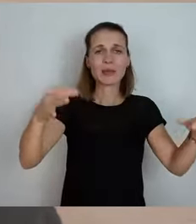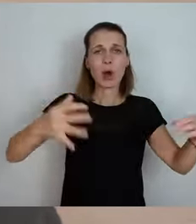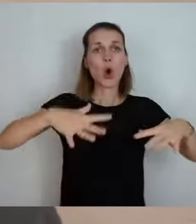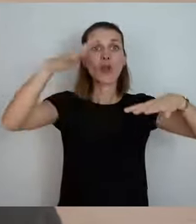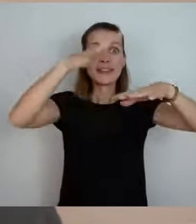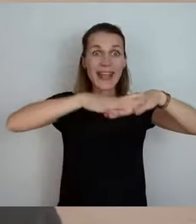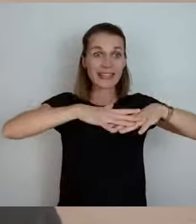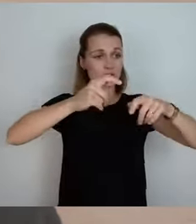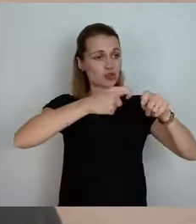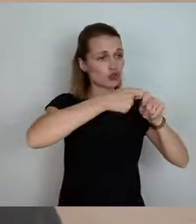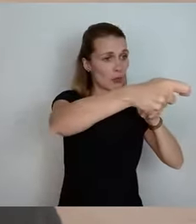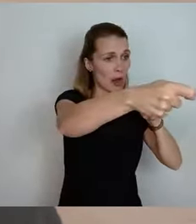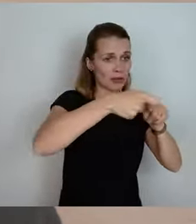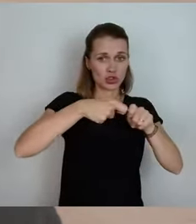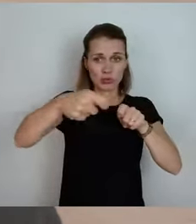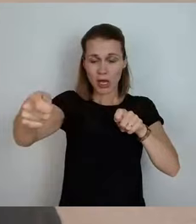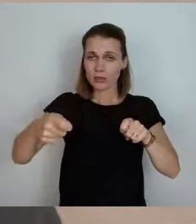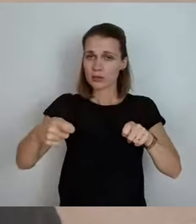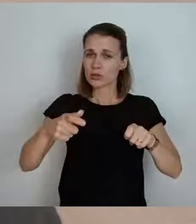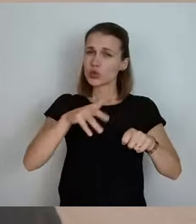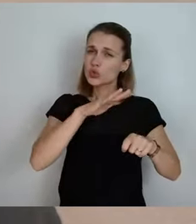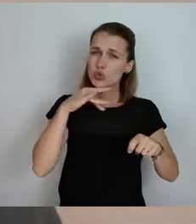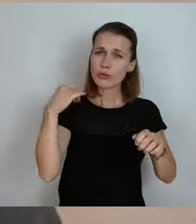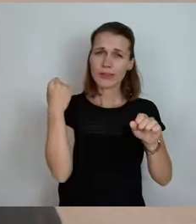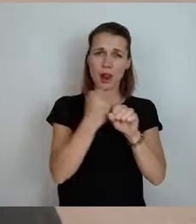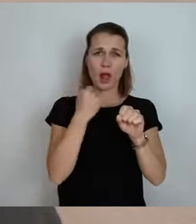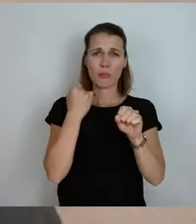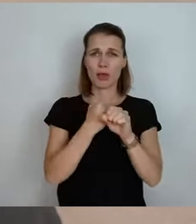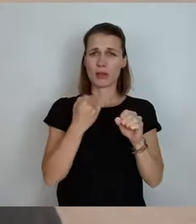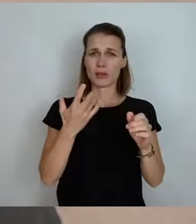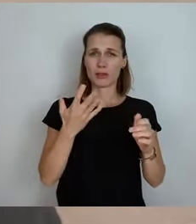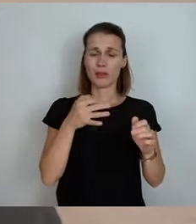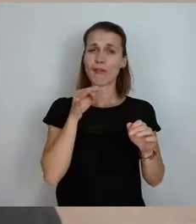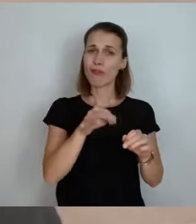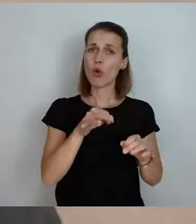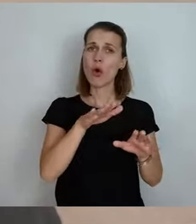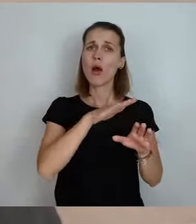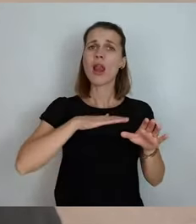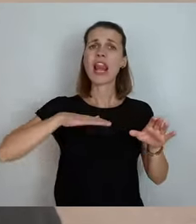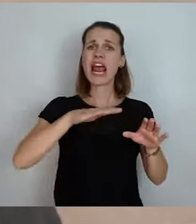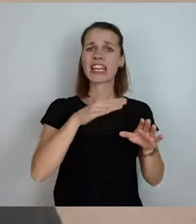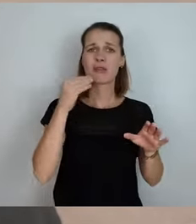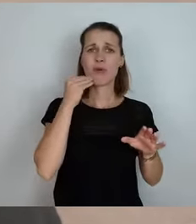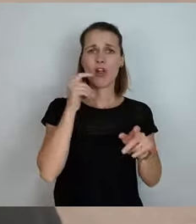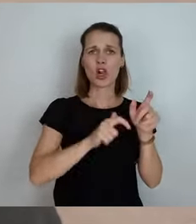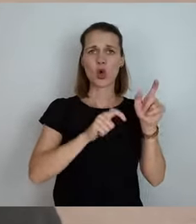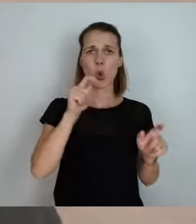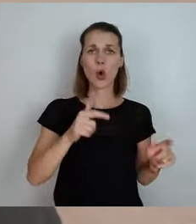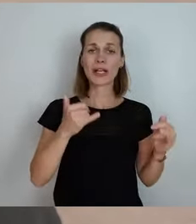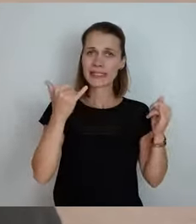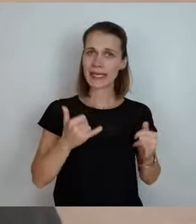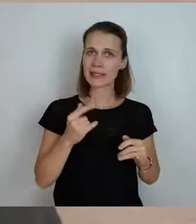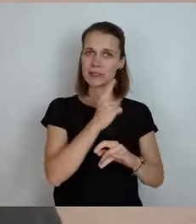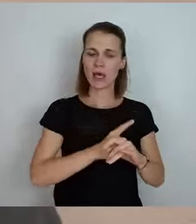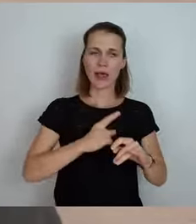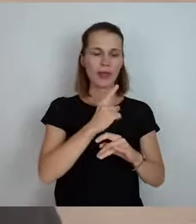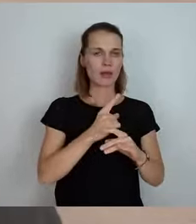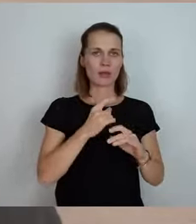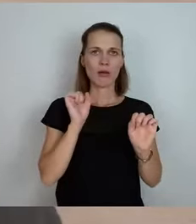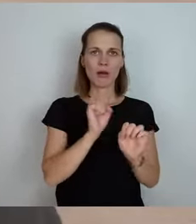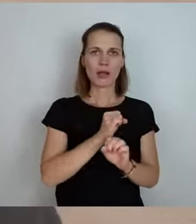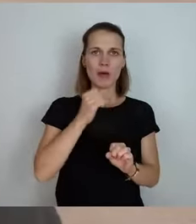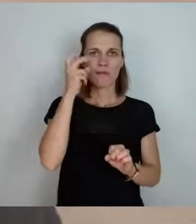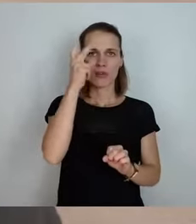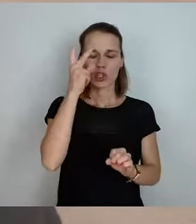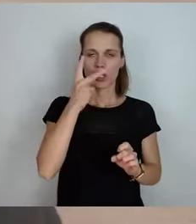und und und. Es ist eigentlich für die Landbevölkerung nicht mehr nachvollziehbar, dass das alles